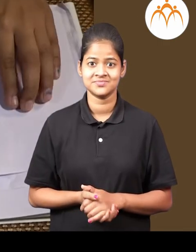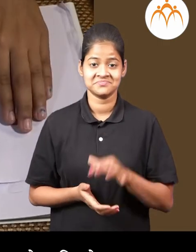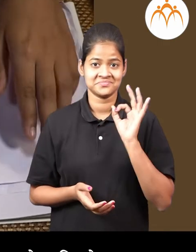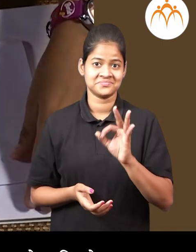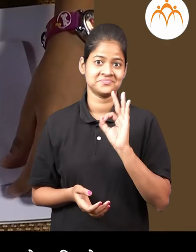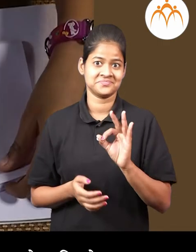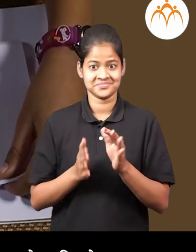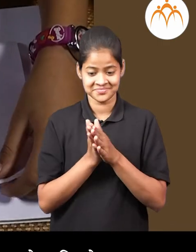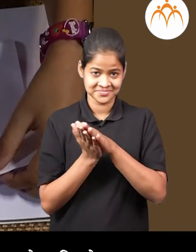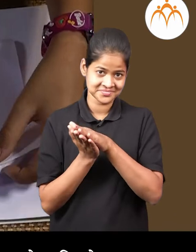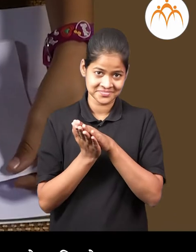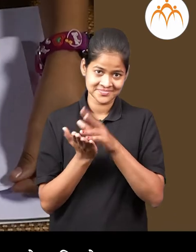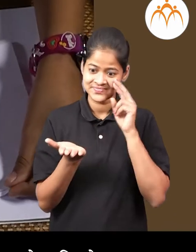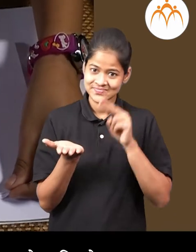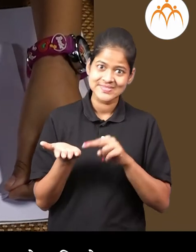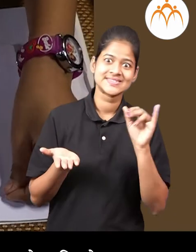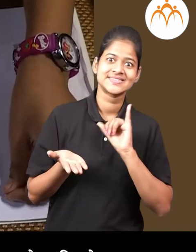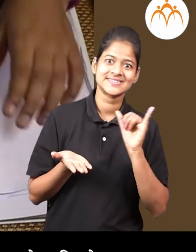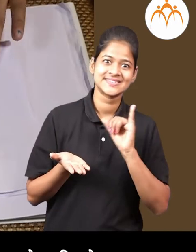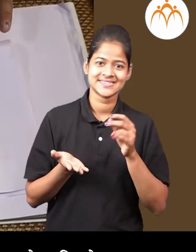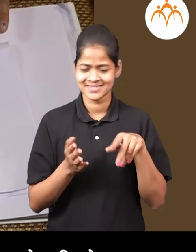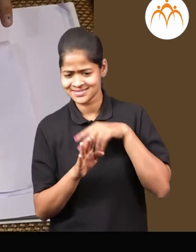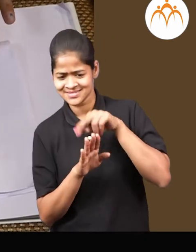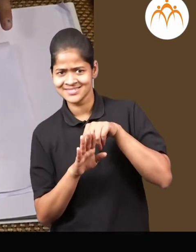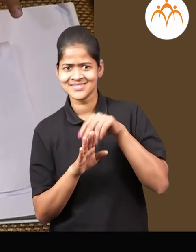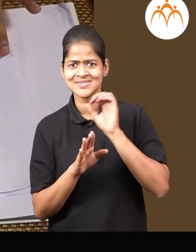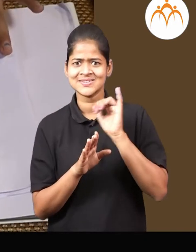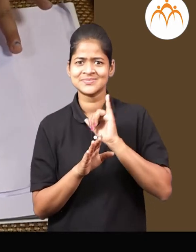किती छान इकड़ून दुमडला तरे तसस दिस्त